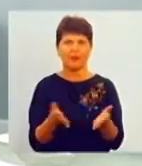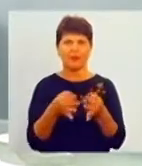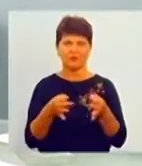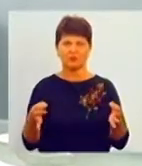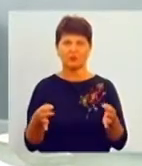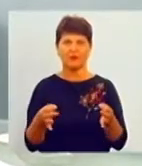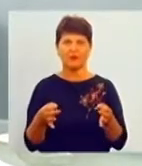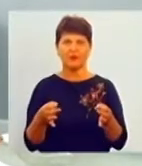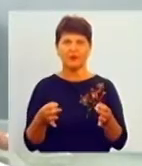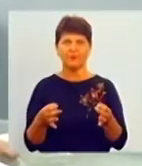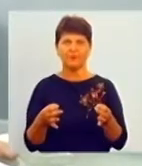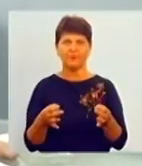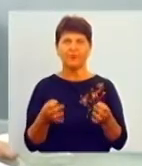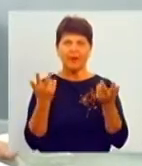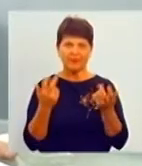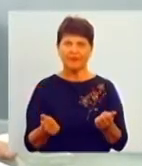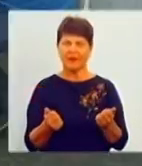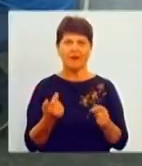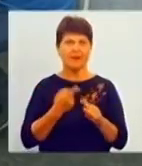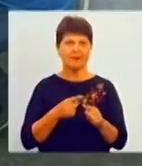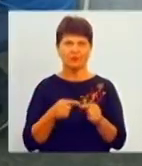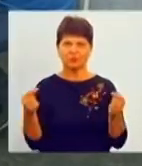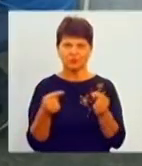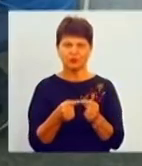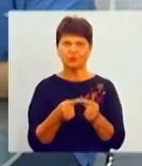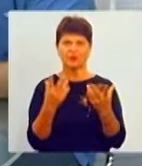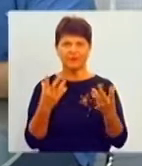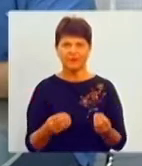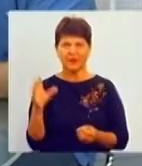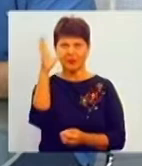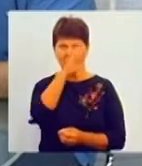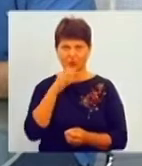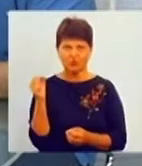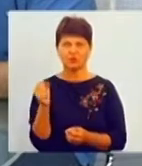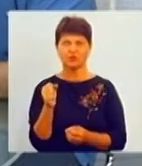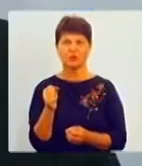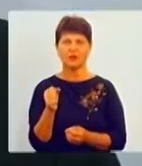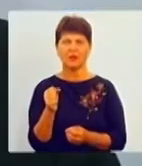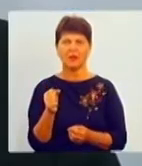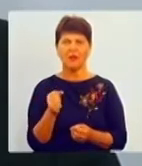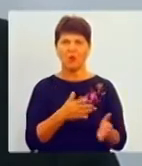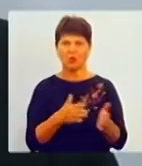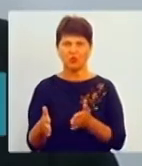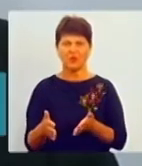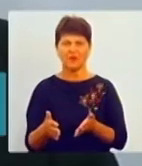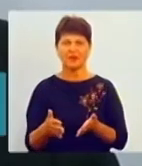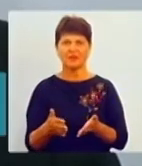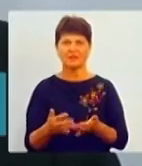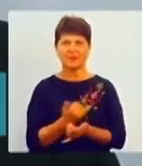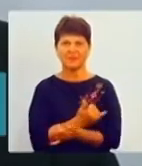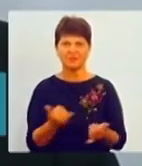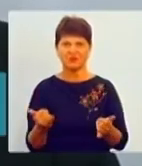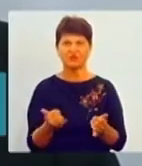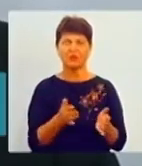Безперечно, в будь-який час, будь-який день, і вночі ми готові забезпечити належний рівень безпеки і